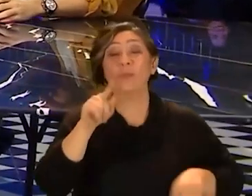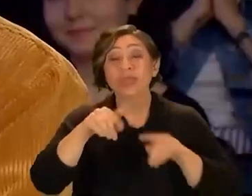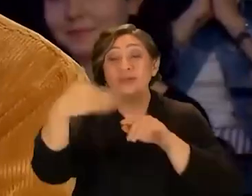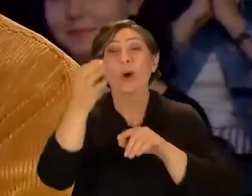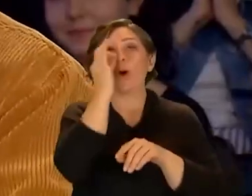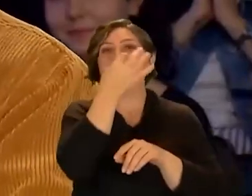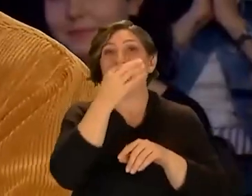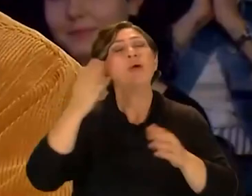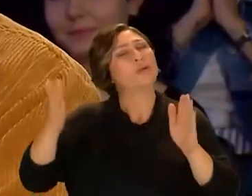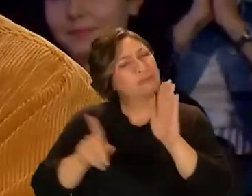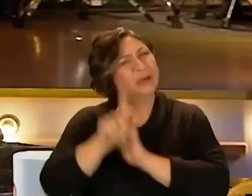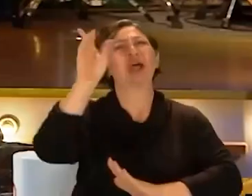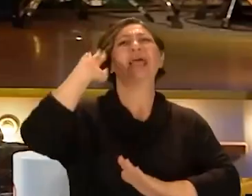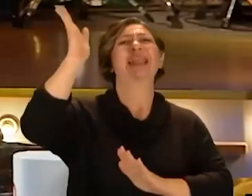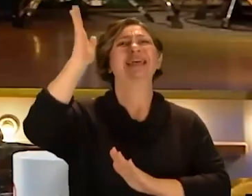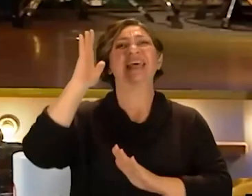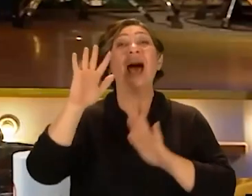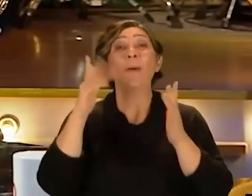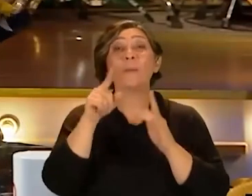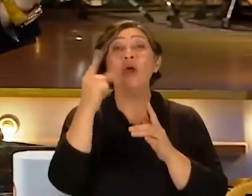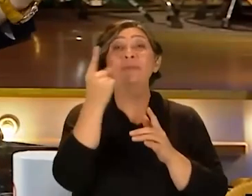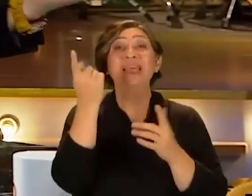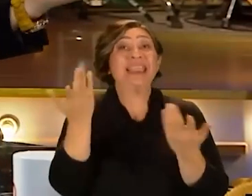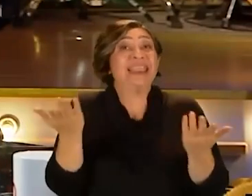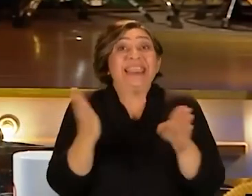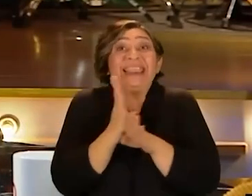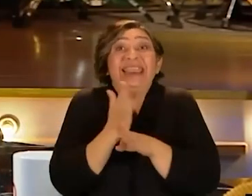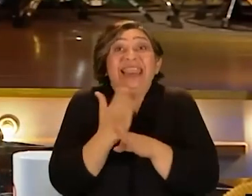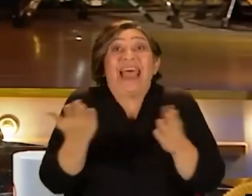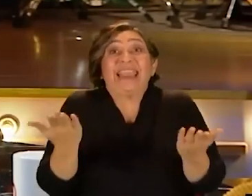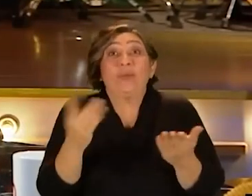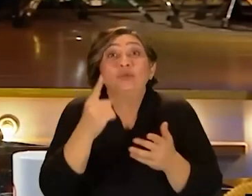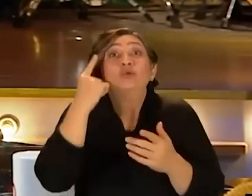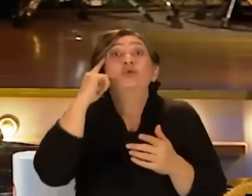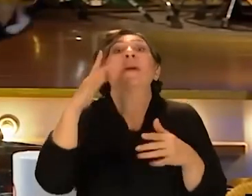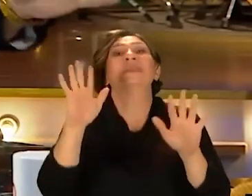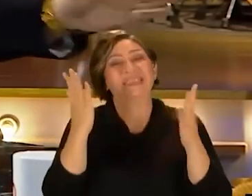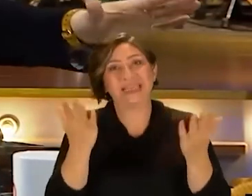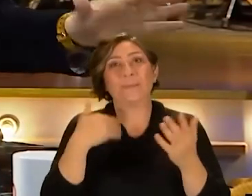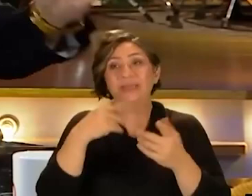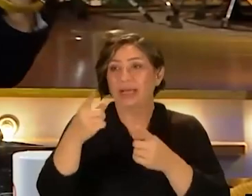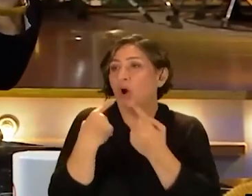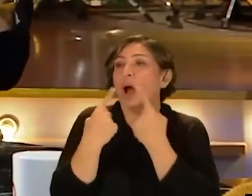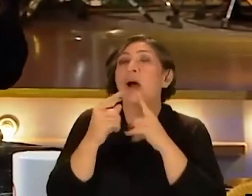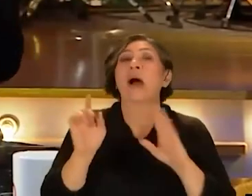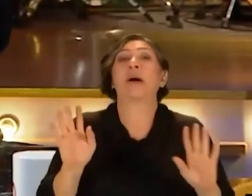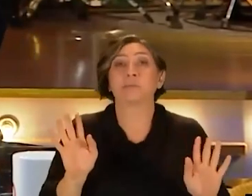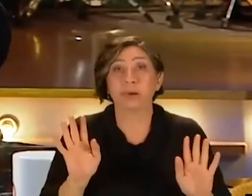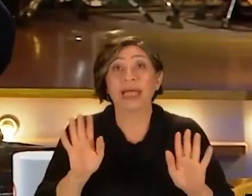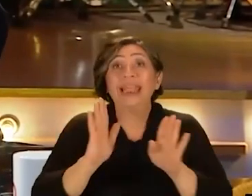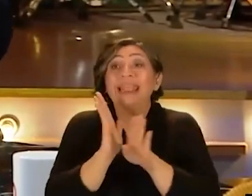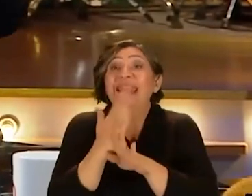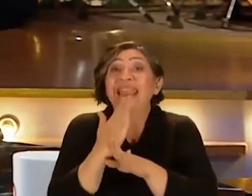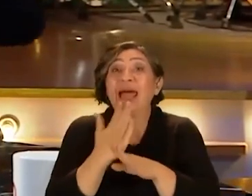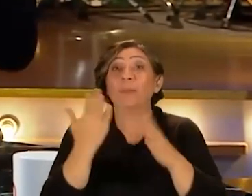Bundan sonrası kolay yürür gidersin ama böyle bir şey neden neden yani bunu düşünmemişsindir tabi biz de seninle konuşmadık ama